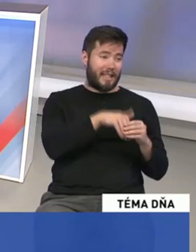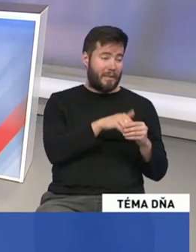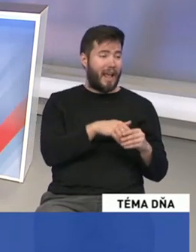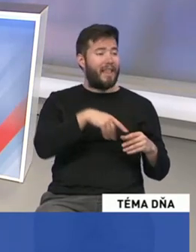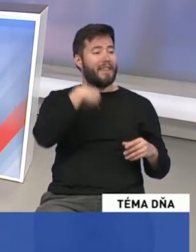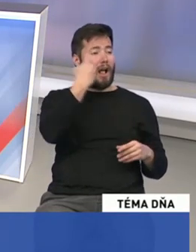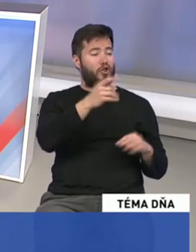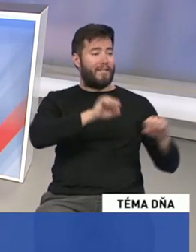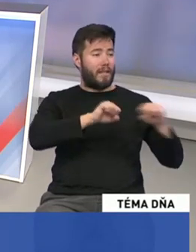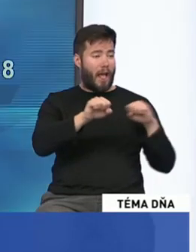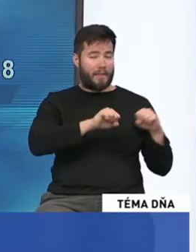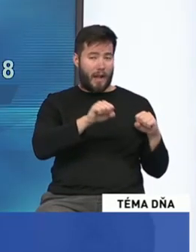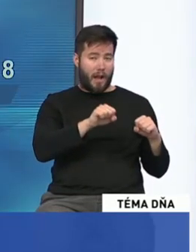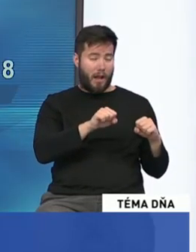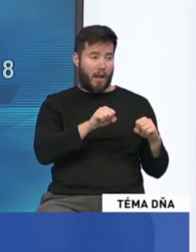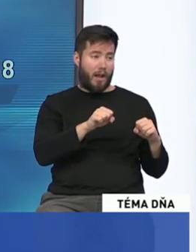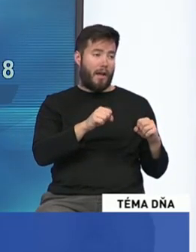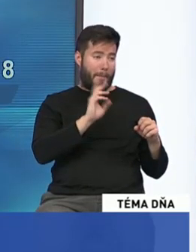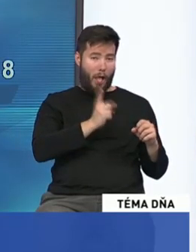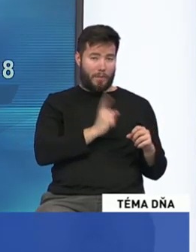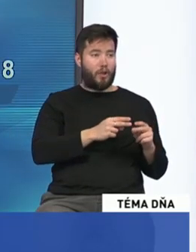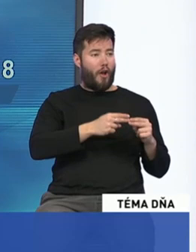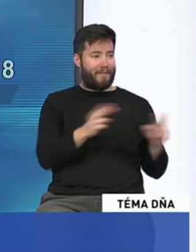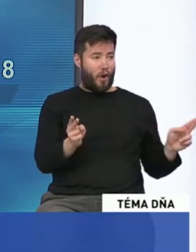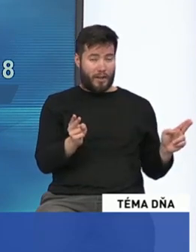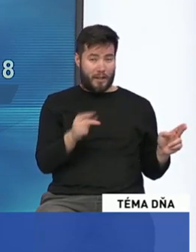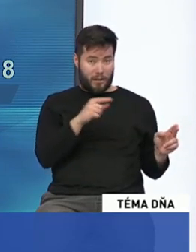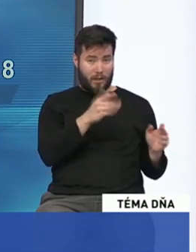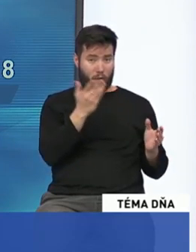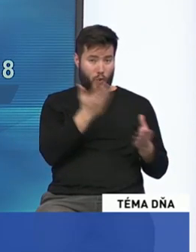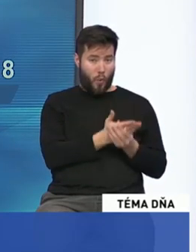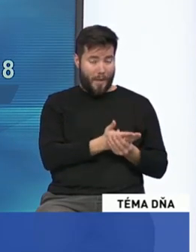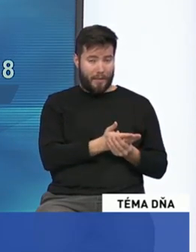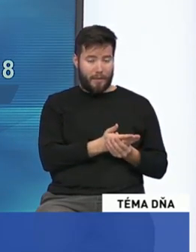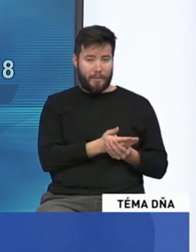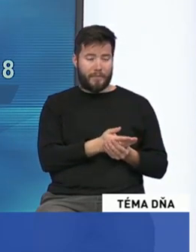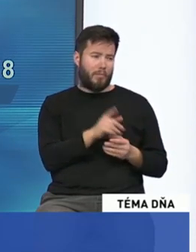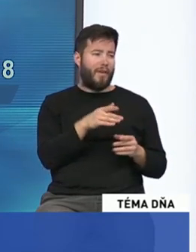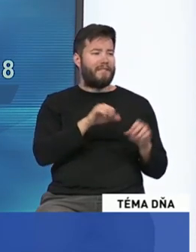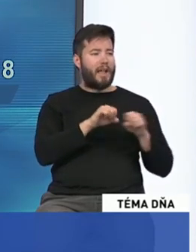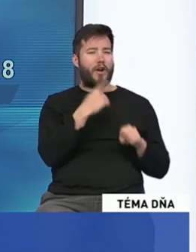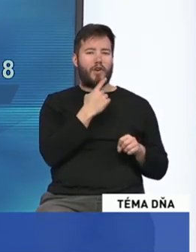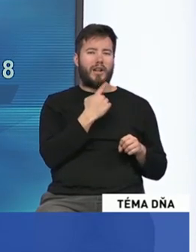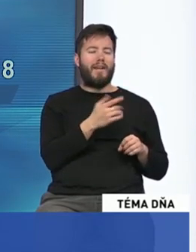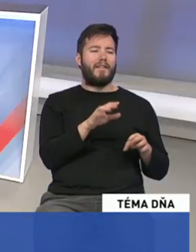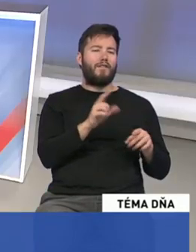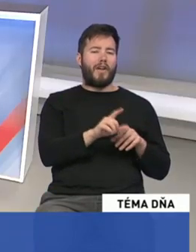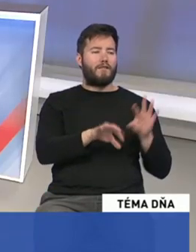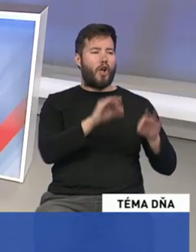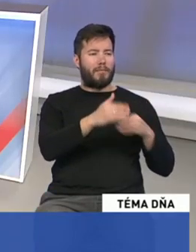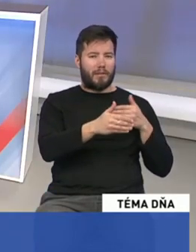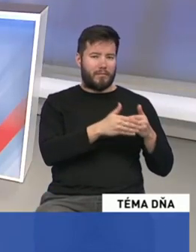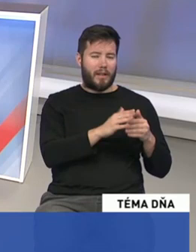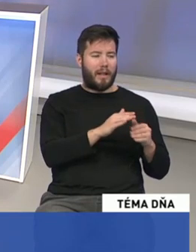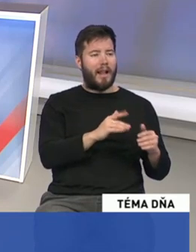argumentoval tým, že je to tesne pred obľavami, možno by to bolo citlivé pre voličov, napríklad Smeru SD. Je potrebné tú stratifikáciu urobiť, čo teda ex-ministerka